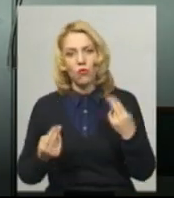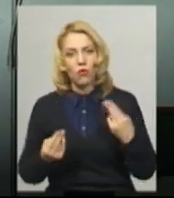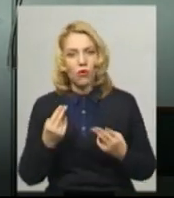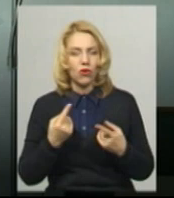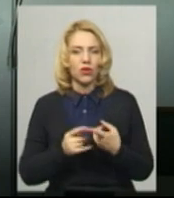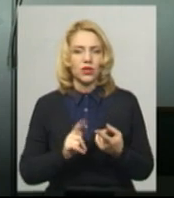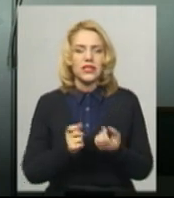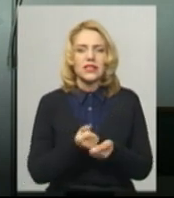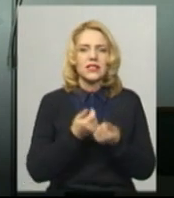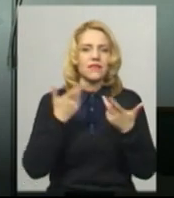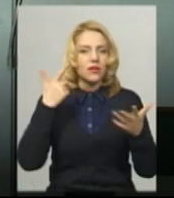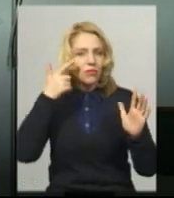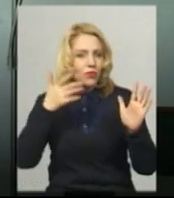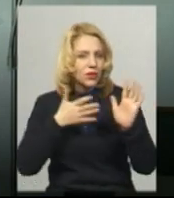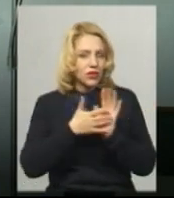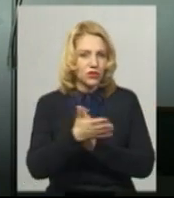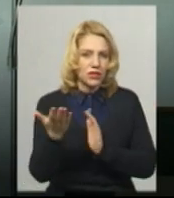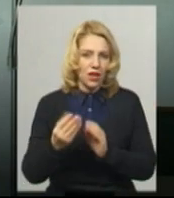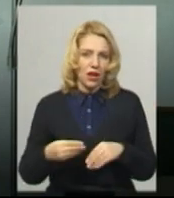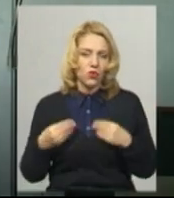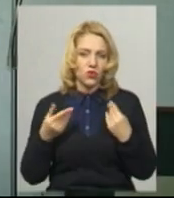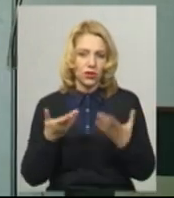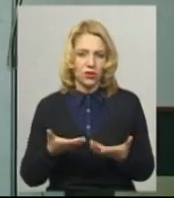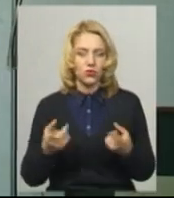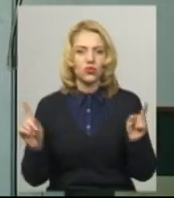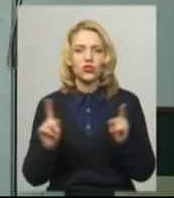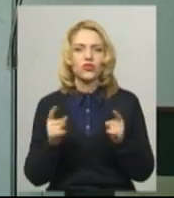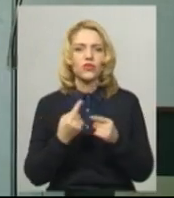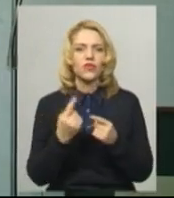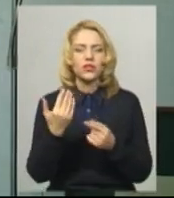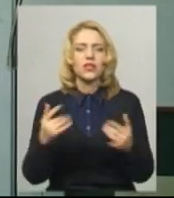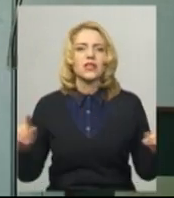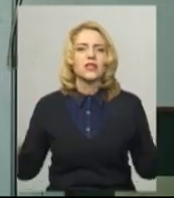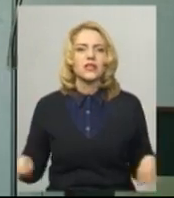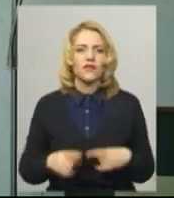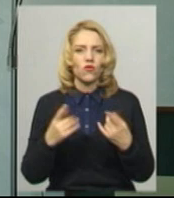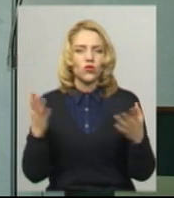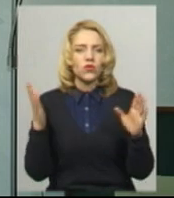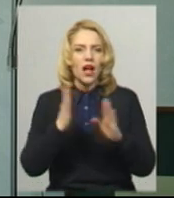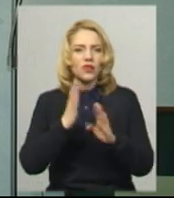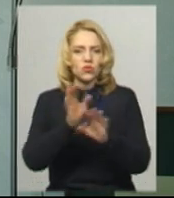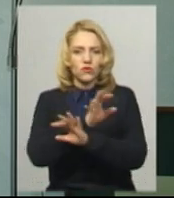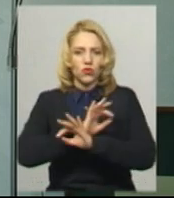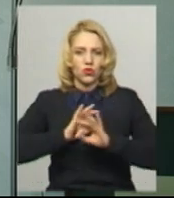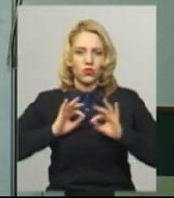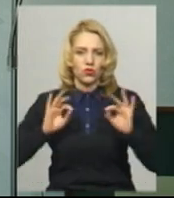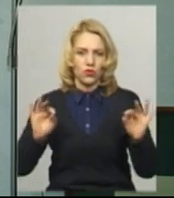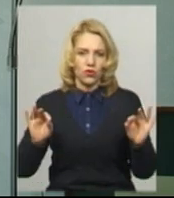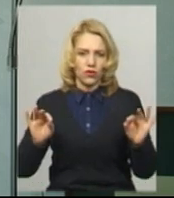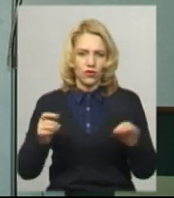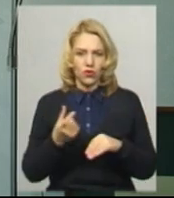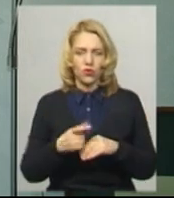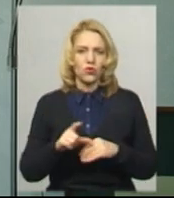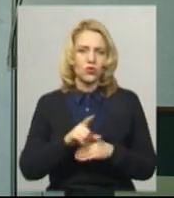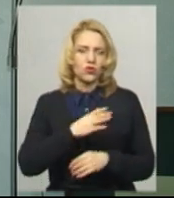тою світлопроникністю, яку вони дають, то, що вони створюють яку атмосферу чудову, це мені дуже